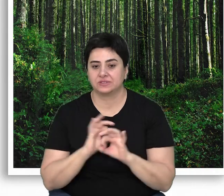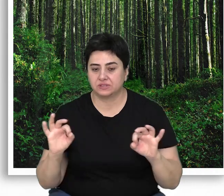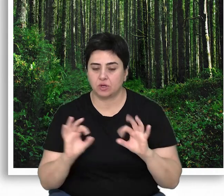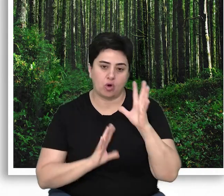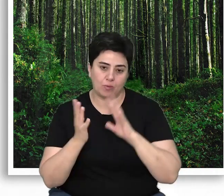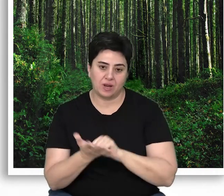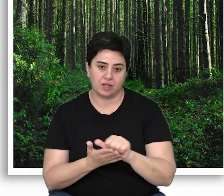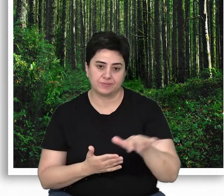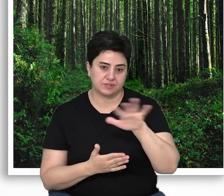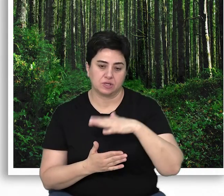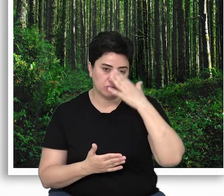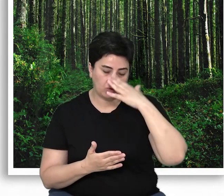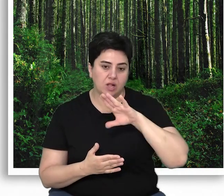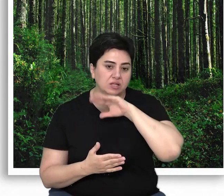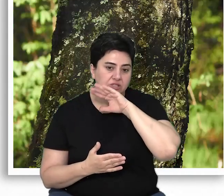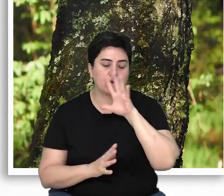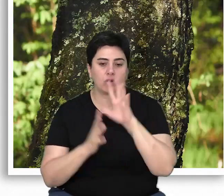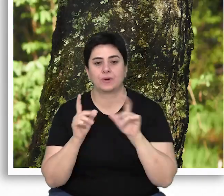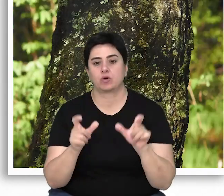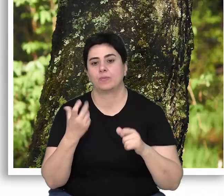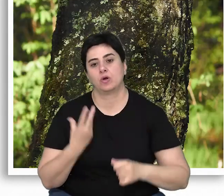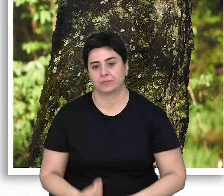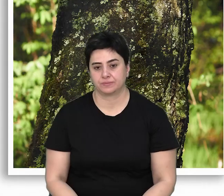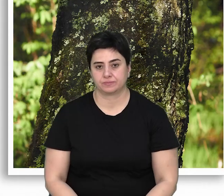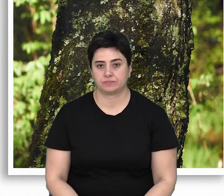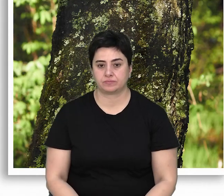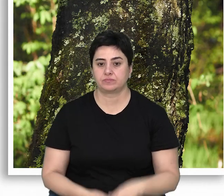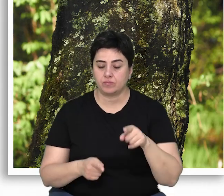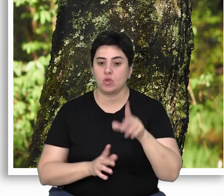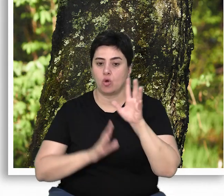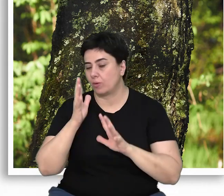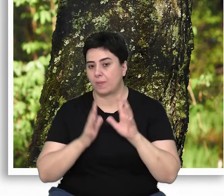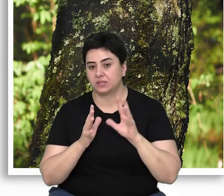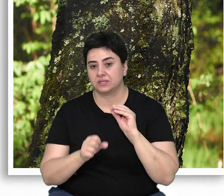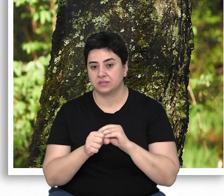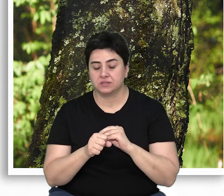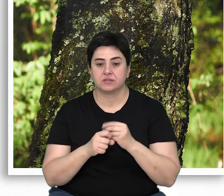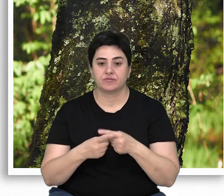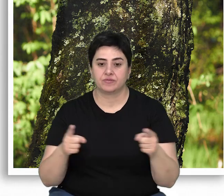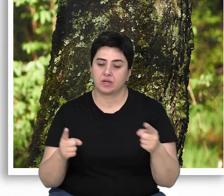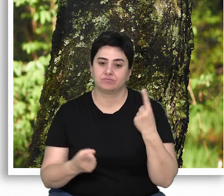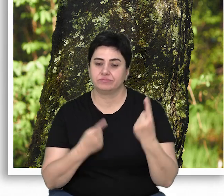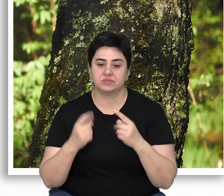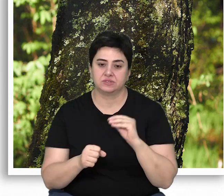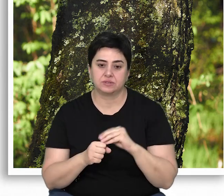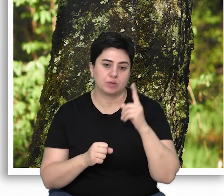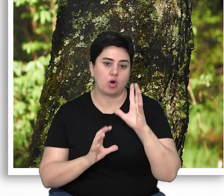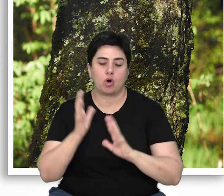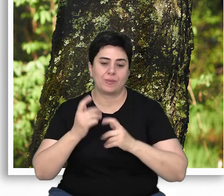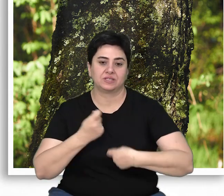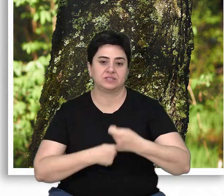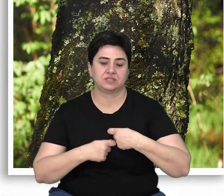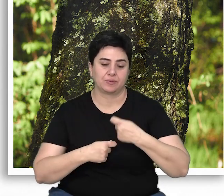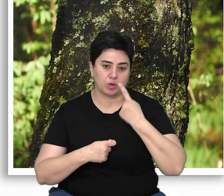kalmamış bütün ormanlar doğal yaşlı orman olarak korunmalıdır. Bu orman parçası biyolojik çeşitlilik açısından bir